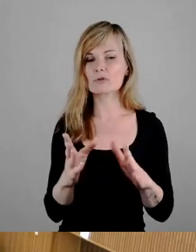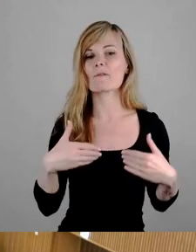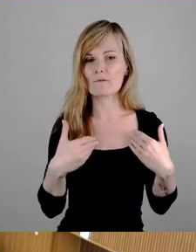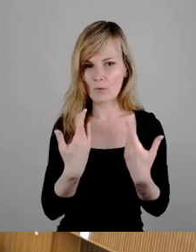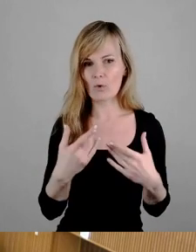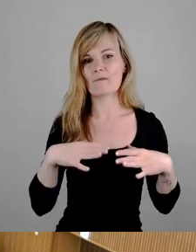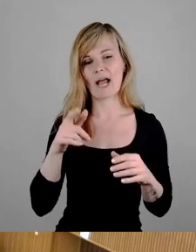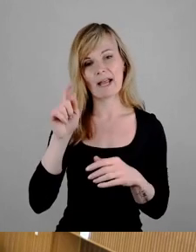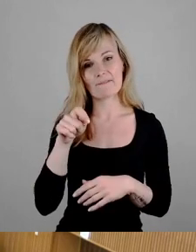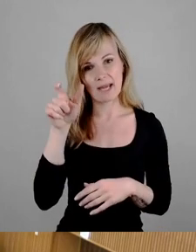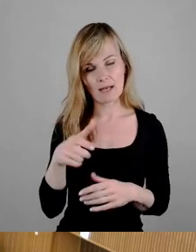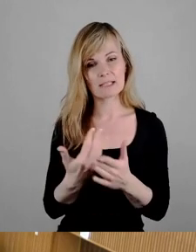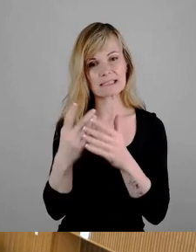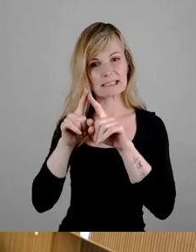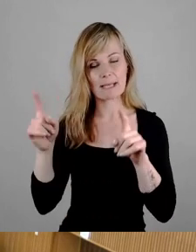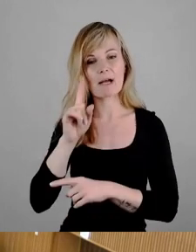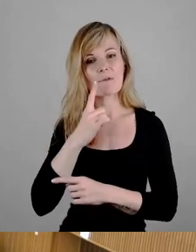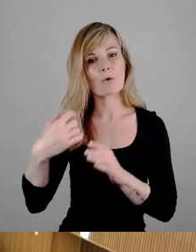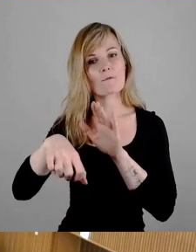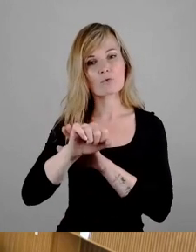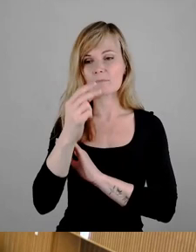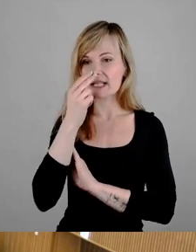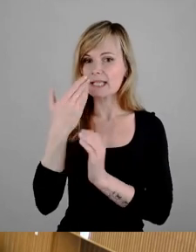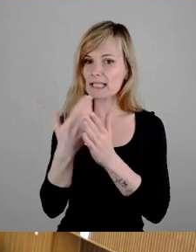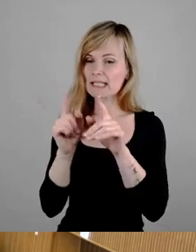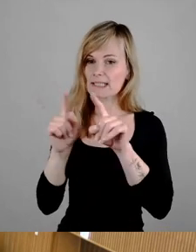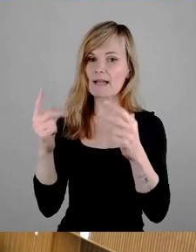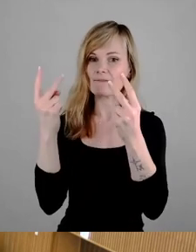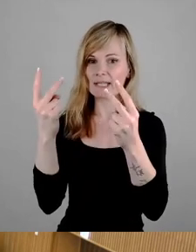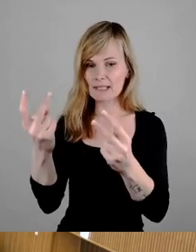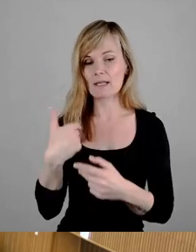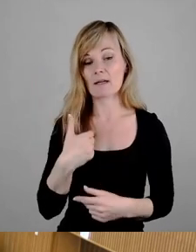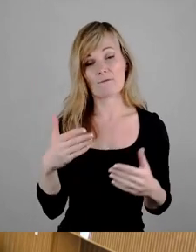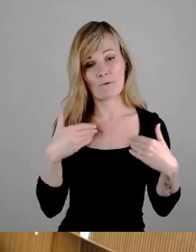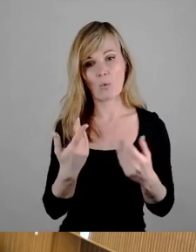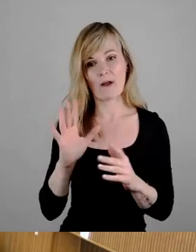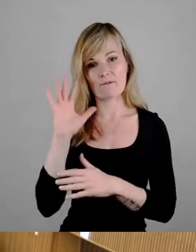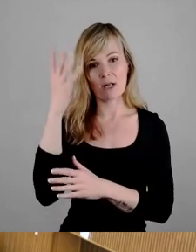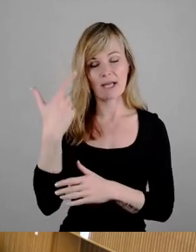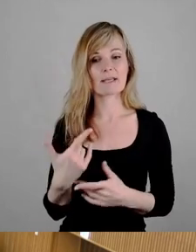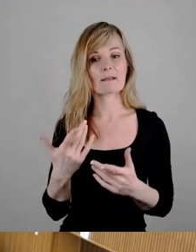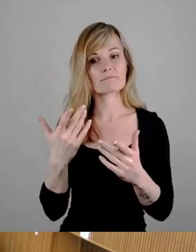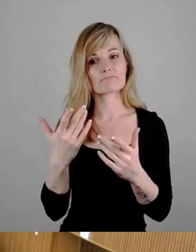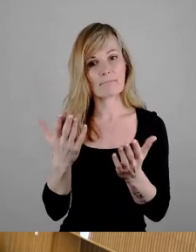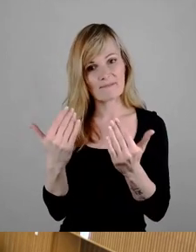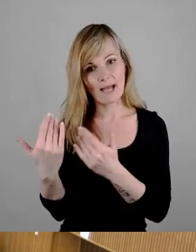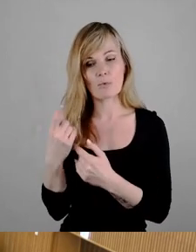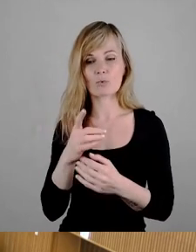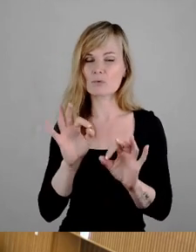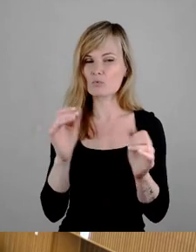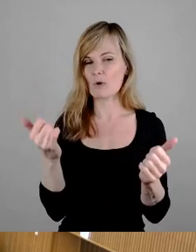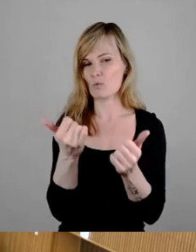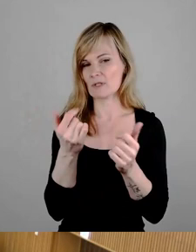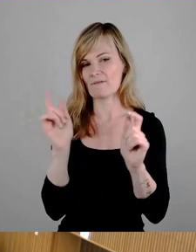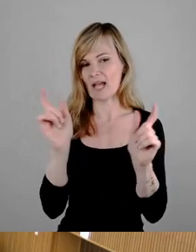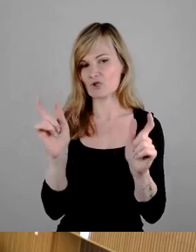das Thema Frauenfußball als wichtig erachten und freuen uns auf eine erfolgreiche Bewerbung und eine supergute Veranstaltung. Und viel mehr ist da